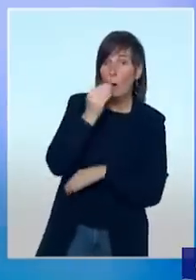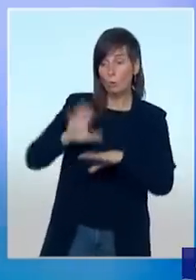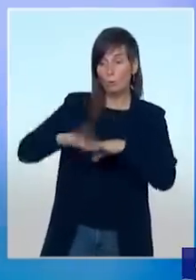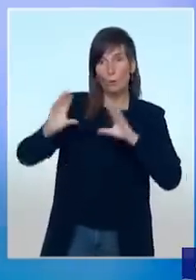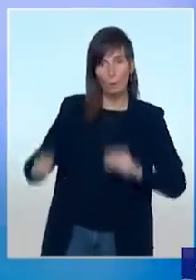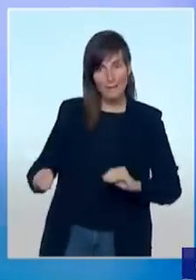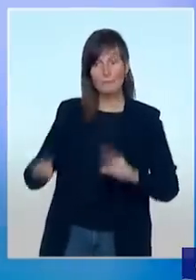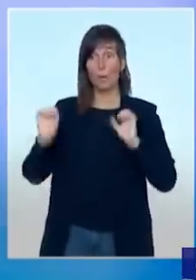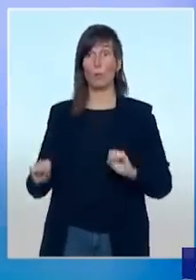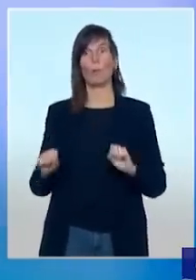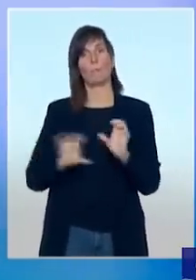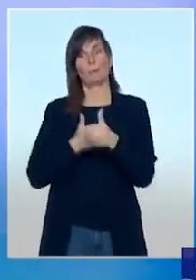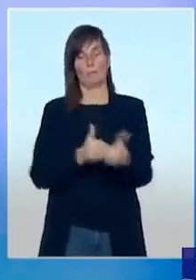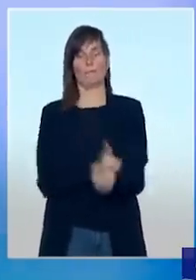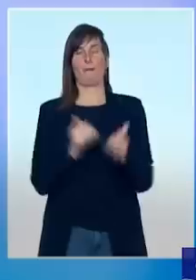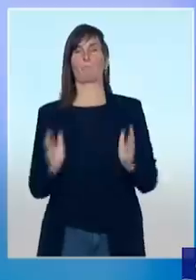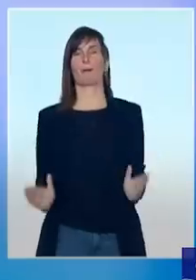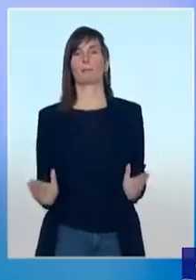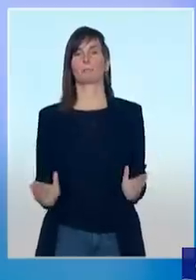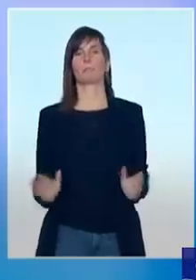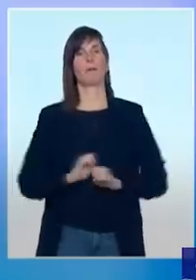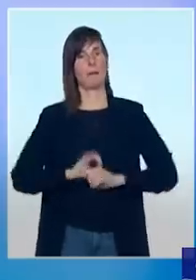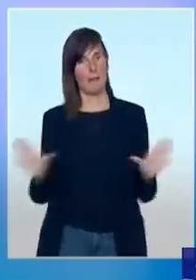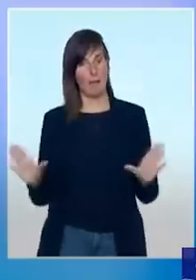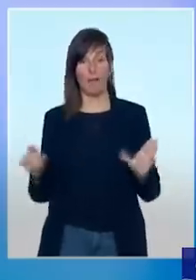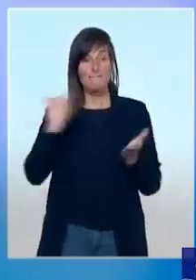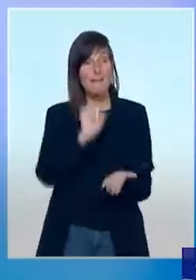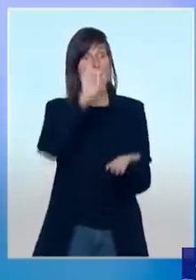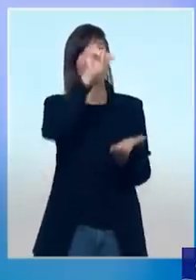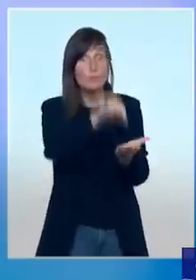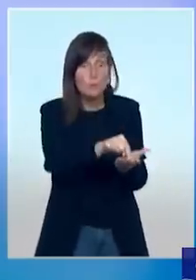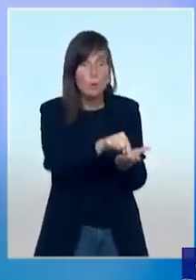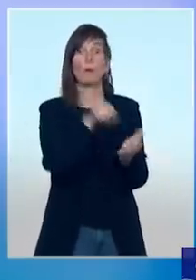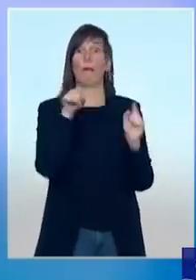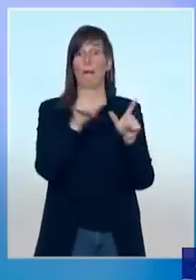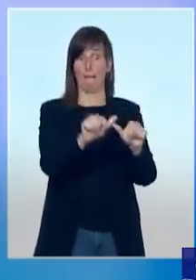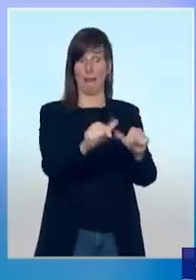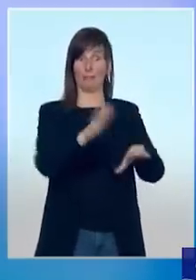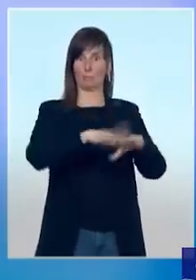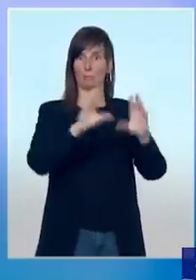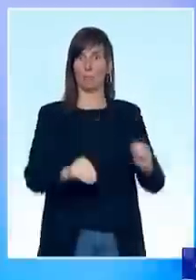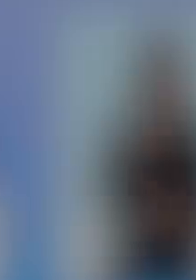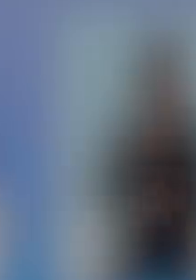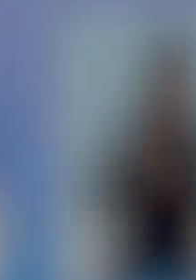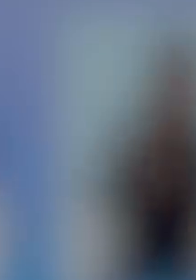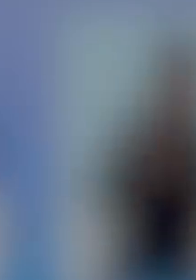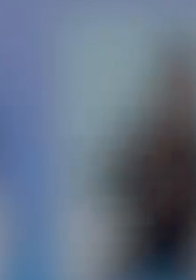strictement encadrées et réservées à des zones soumises au contrôle du pass sanitaire.